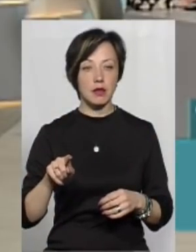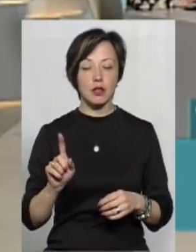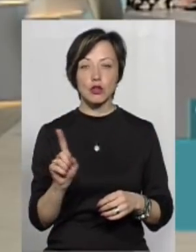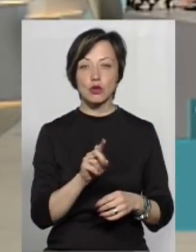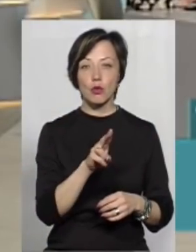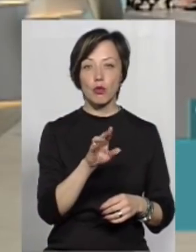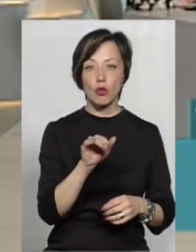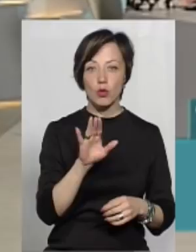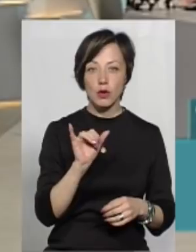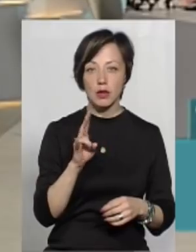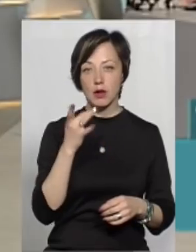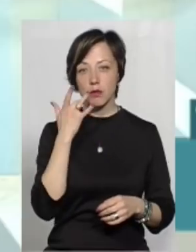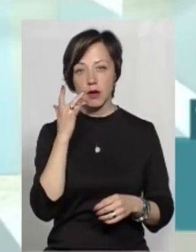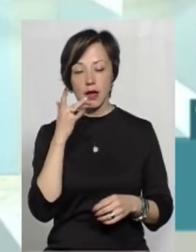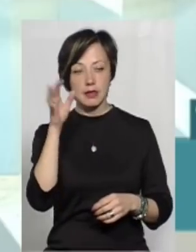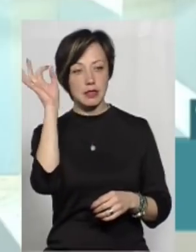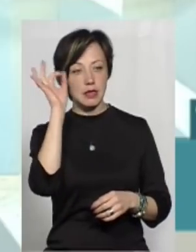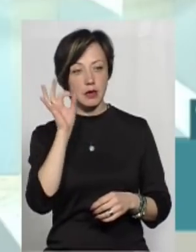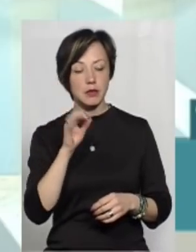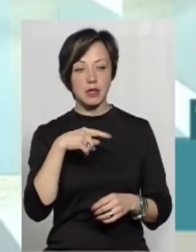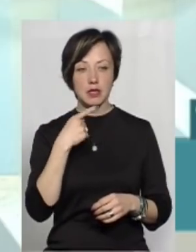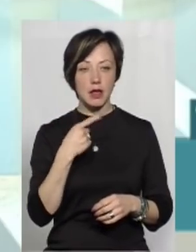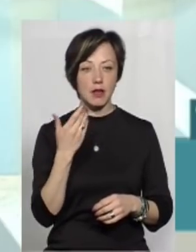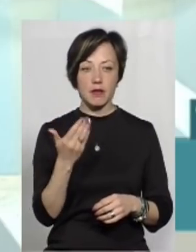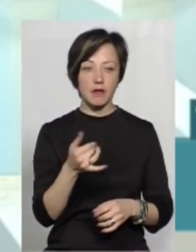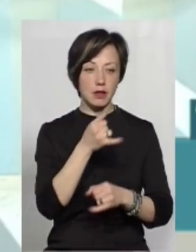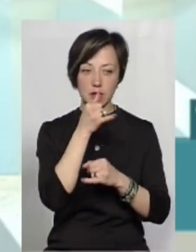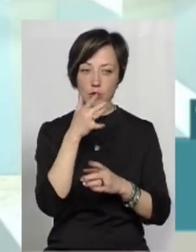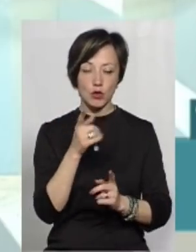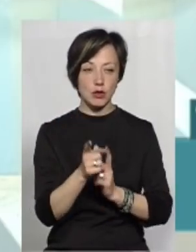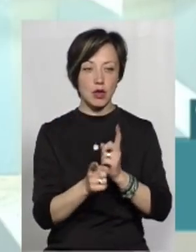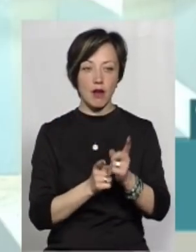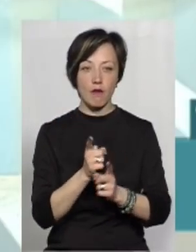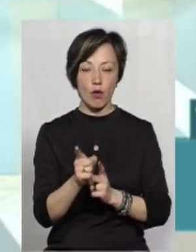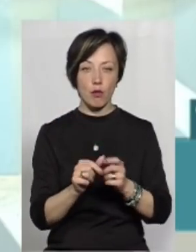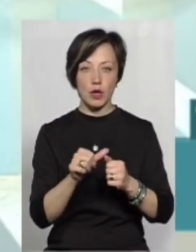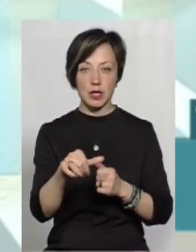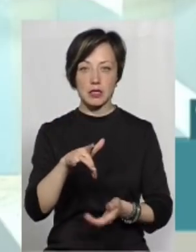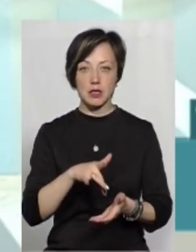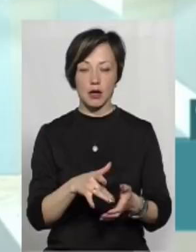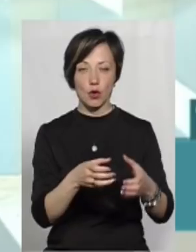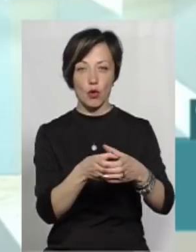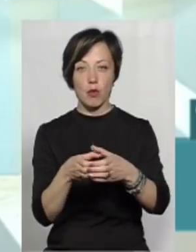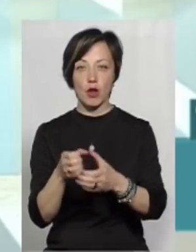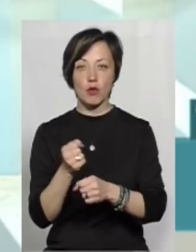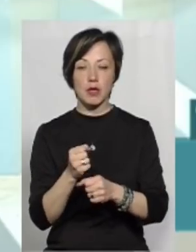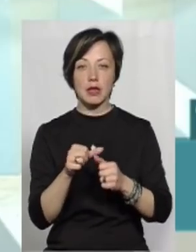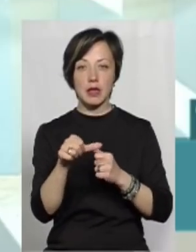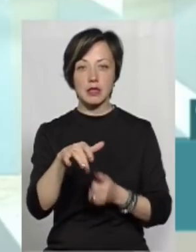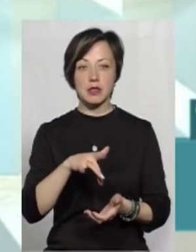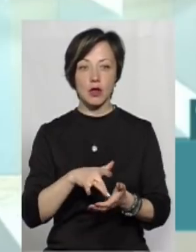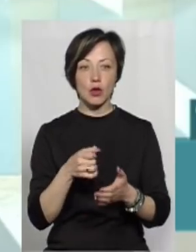що Путін, що американці, що німці казали, що ви не проведете децентралізацію до громад, робіть